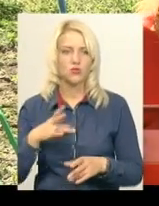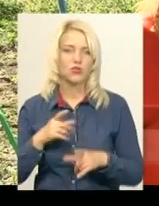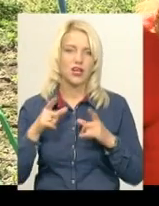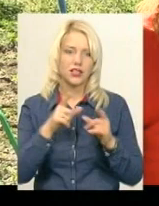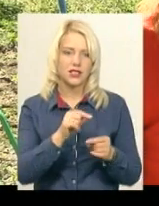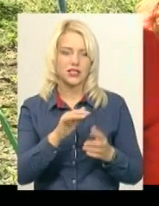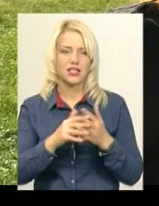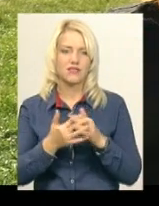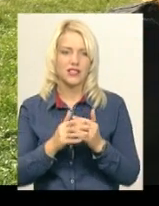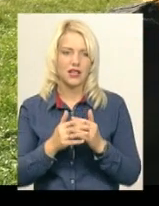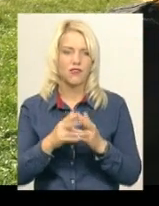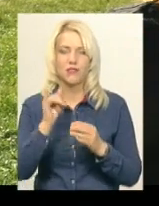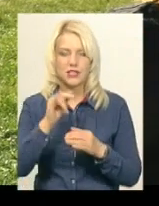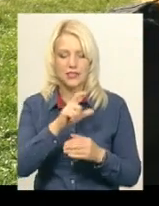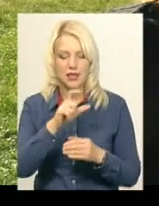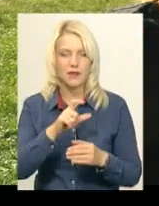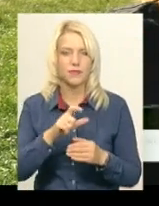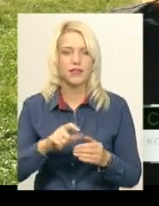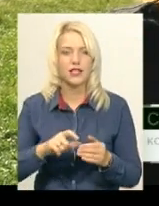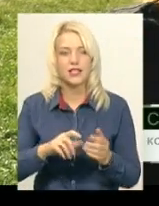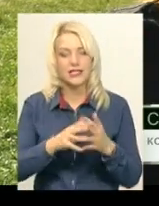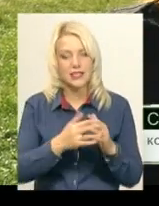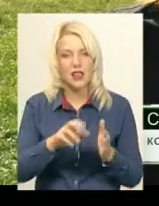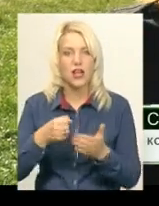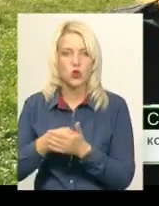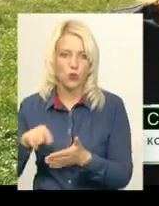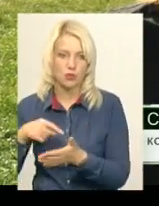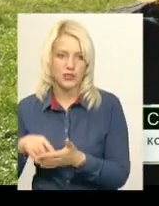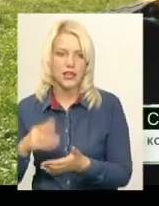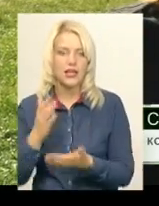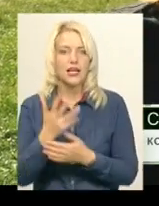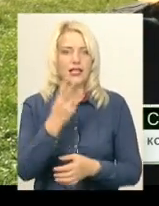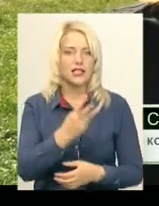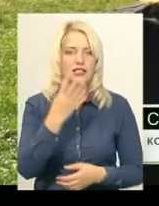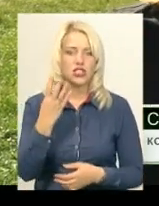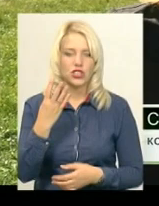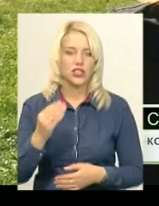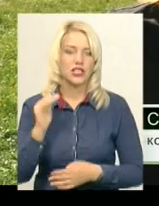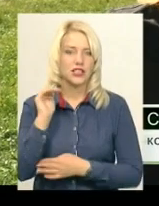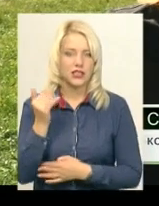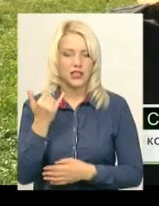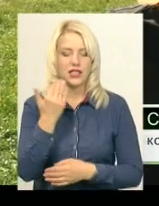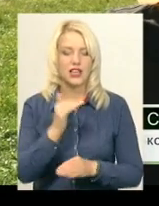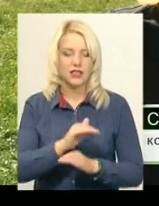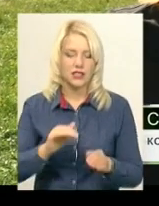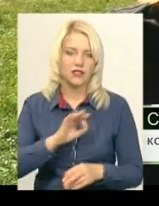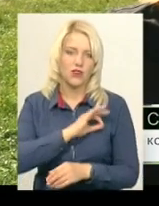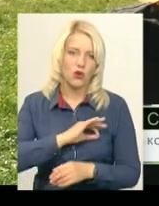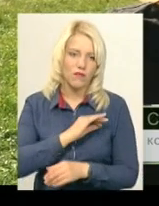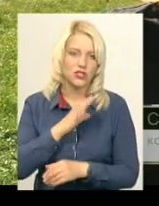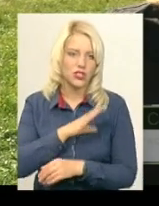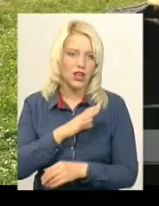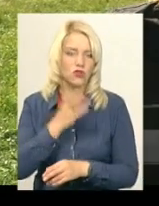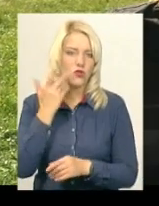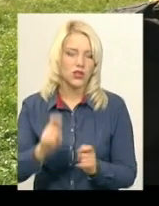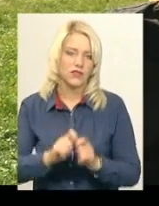а то завжди коштує час. У дитячому садку в Залістях 34 дитини. І вони, і їхні вихователі з нетерпінням чекають,